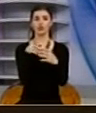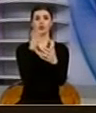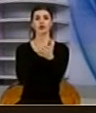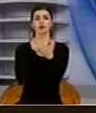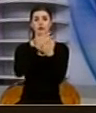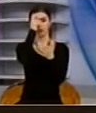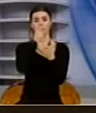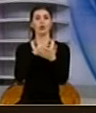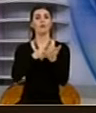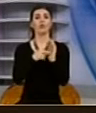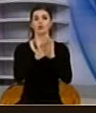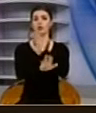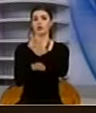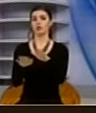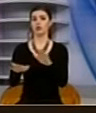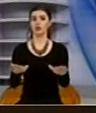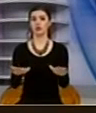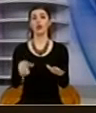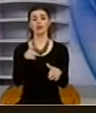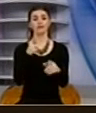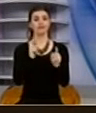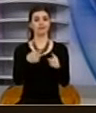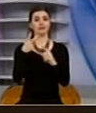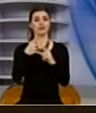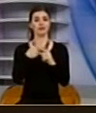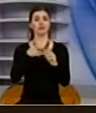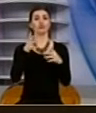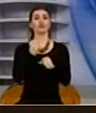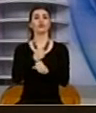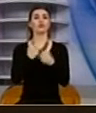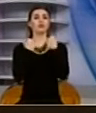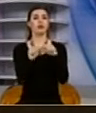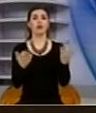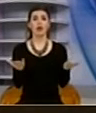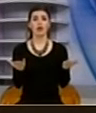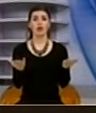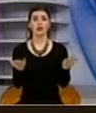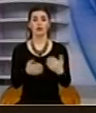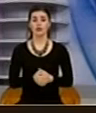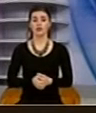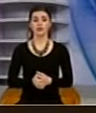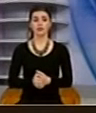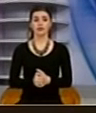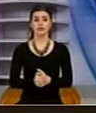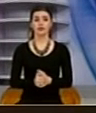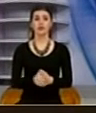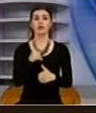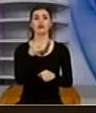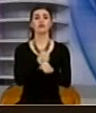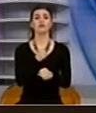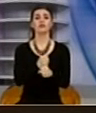edhe zvatojnë politikat e veta. Pra, ndaj mediat si të tila nuk mund të aushtrojnë vepërmitarin e tyre në mënyrë të pavarur. Mënyrë në